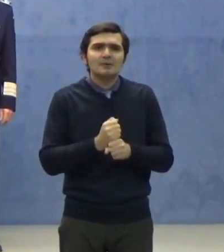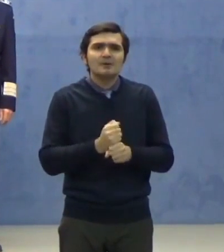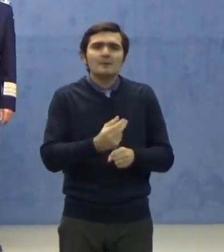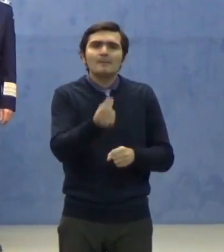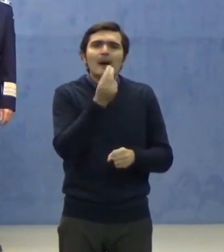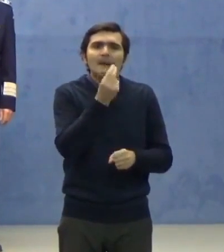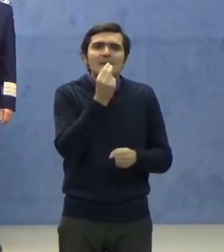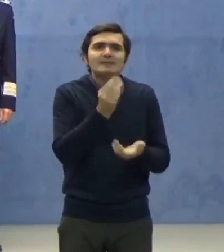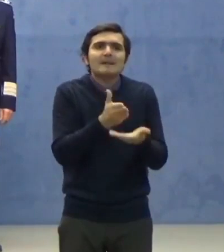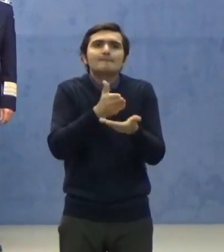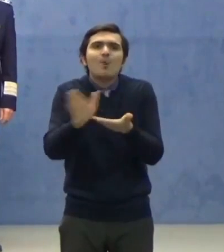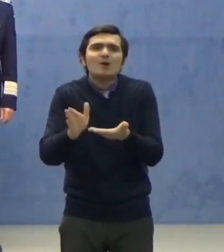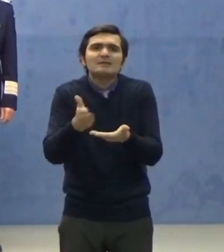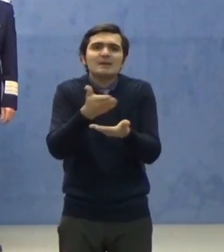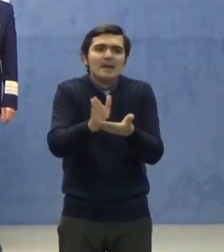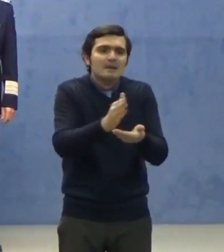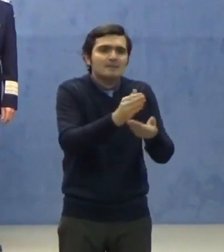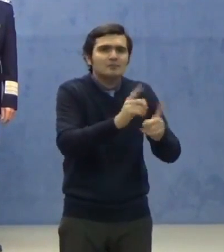alimente.